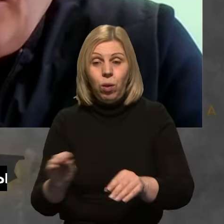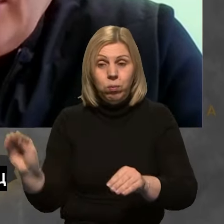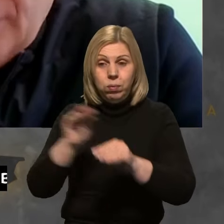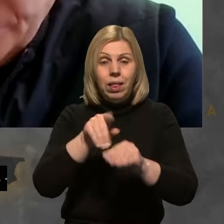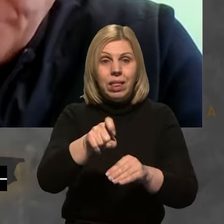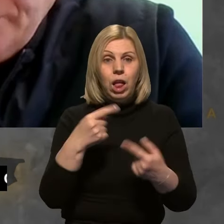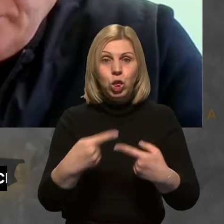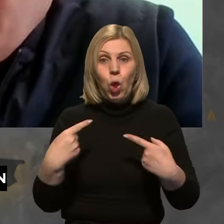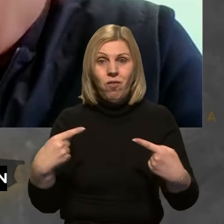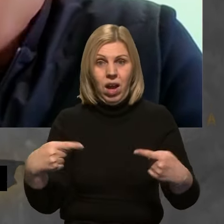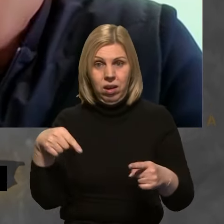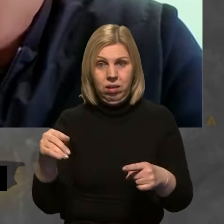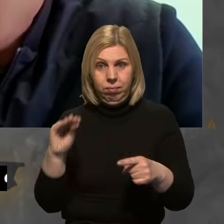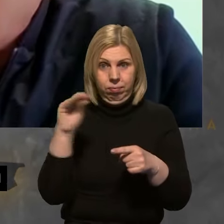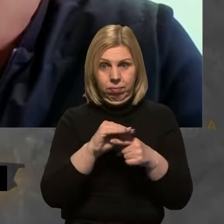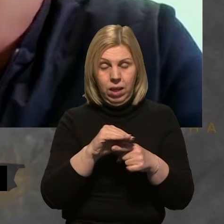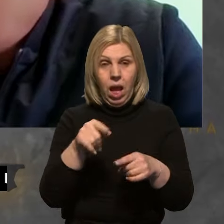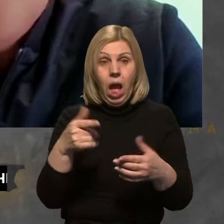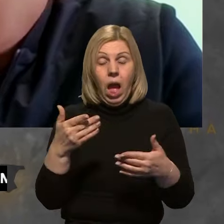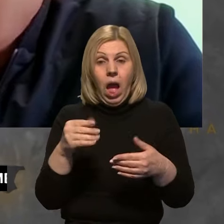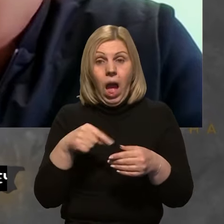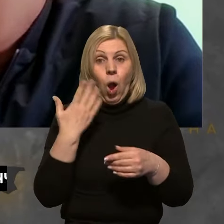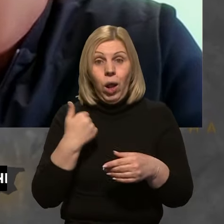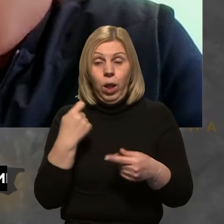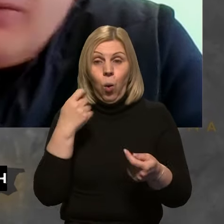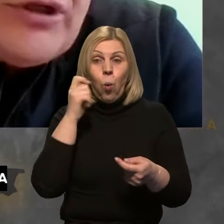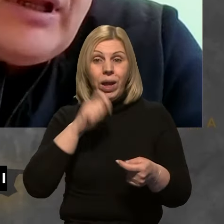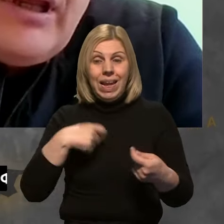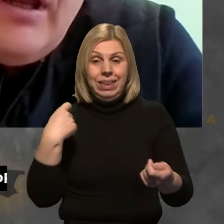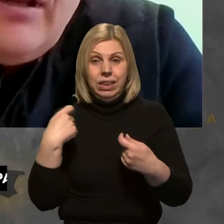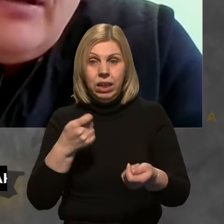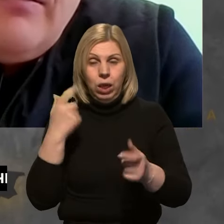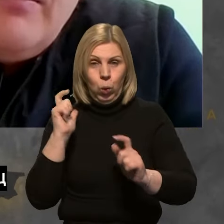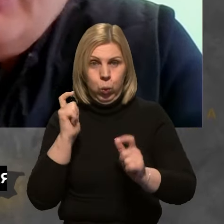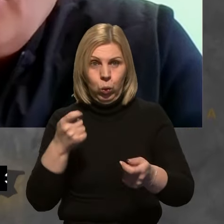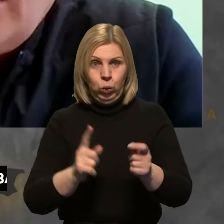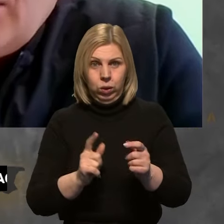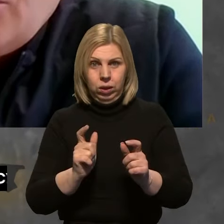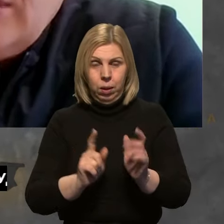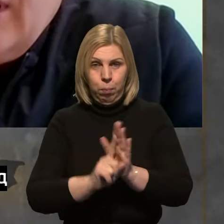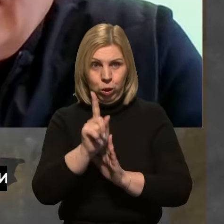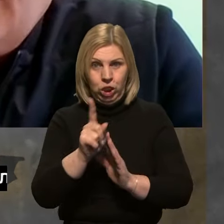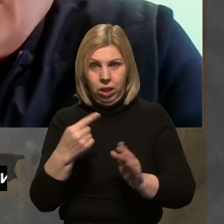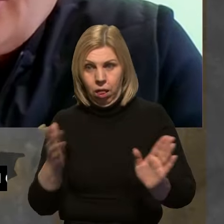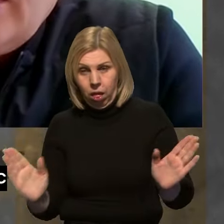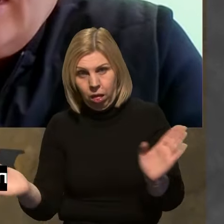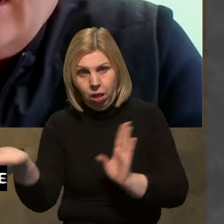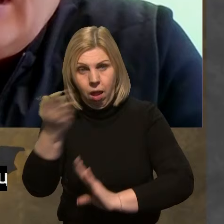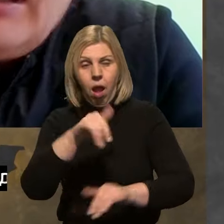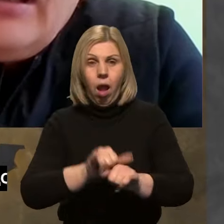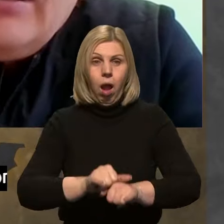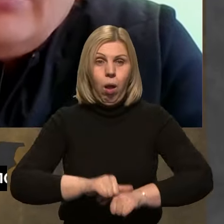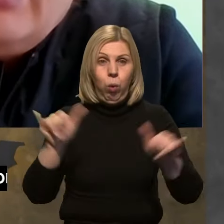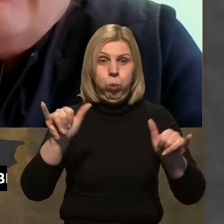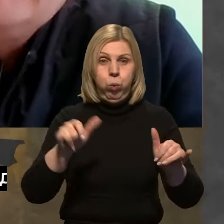відповідно, коли українські перевезники почали змінювати маршрути і збільшувати